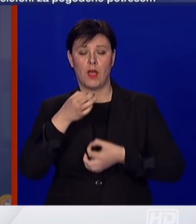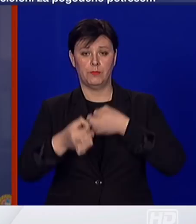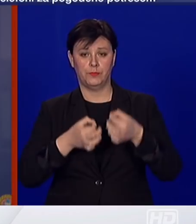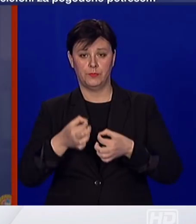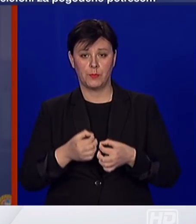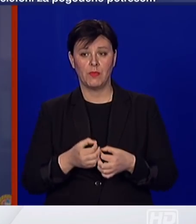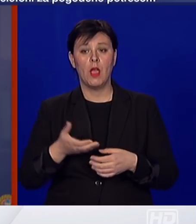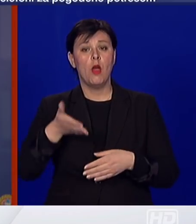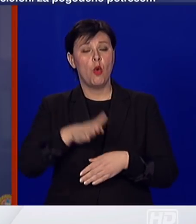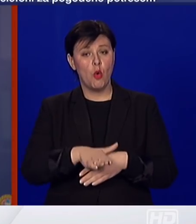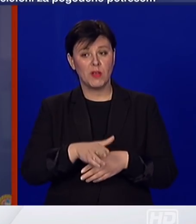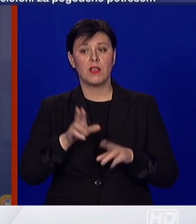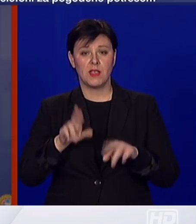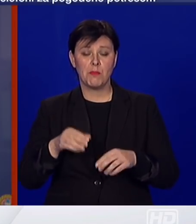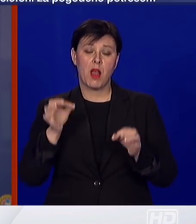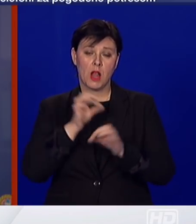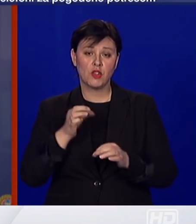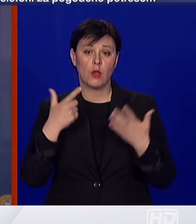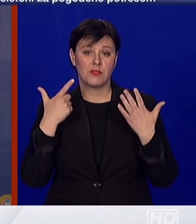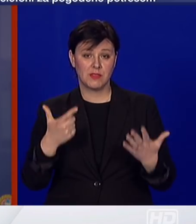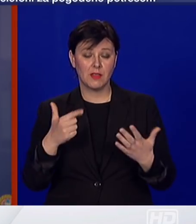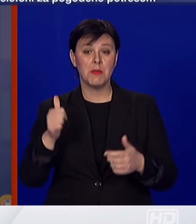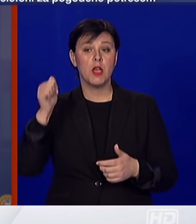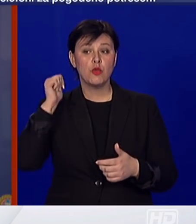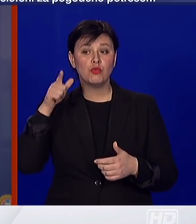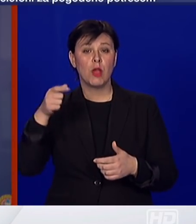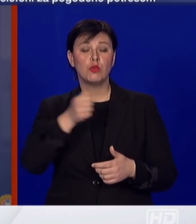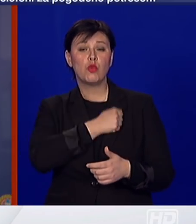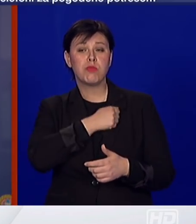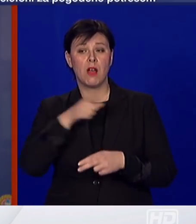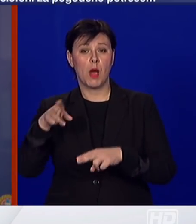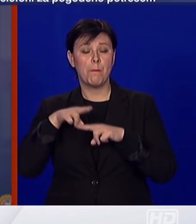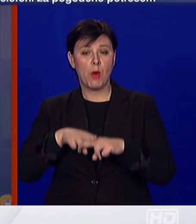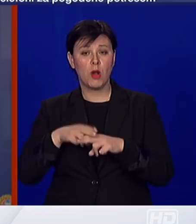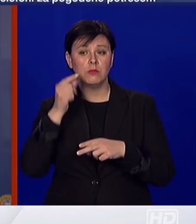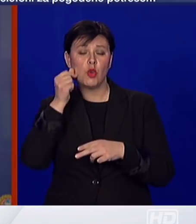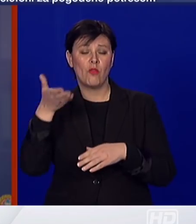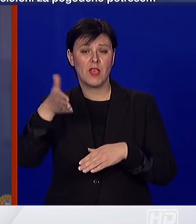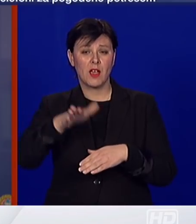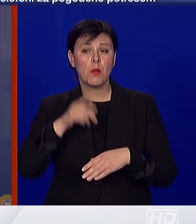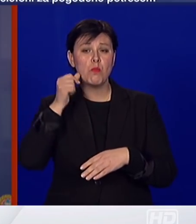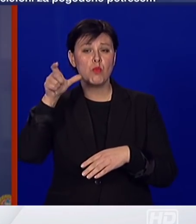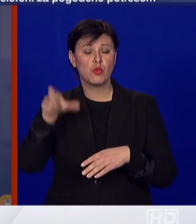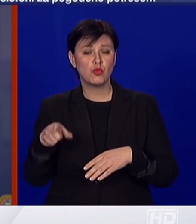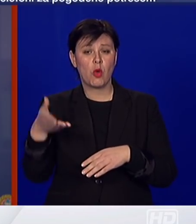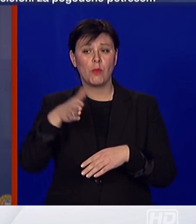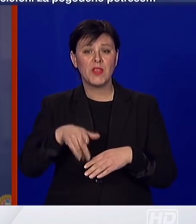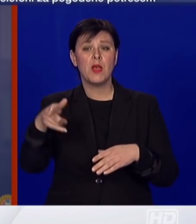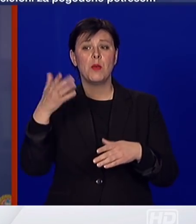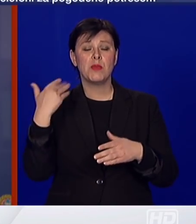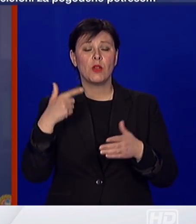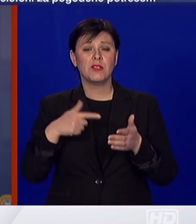Preminulih, nažalost, ima sedam, jer je jučer u KB Dubrava preminuo muškarac koji je bio 1930.